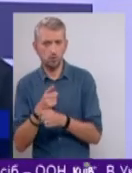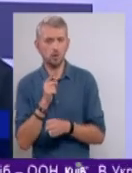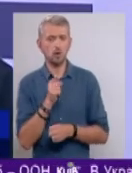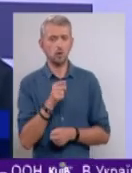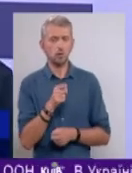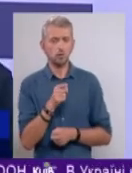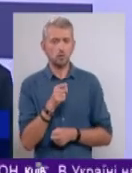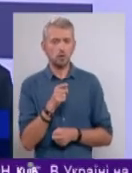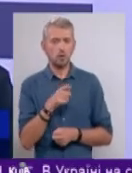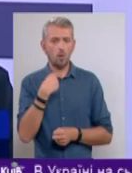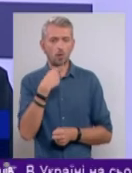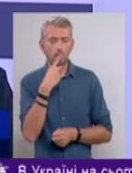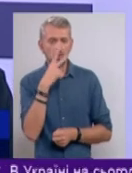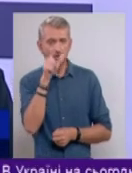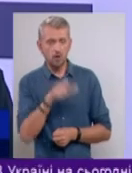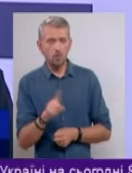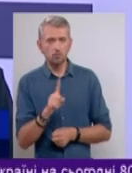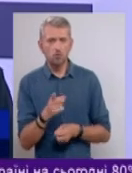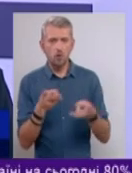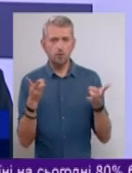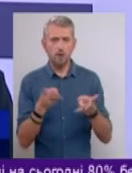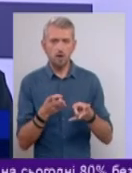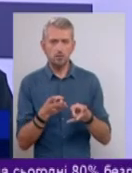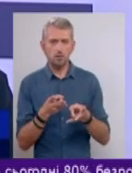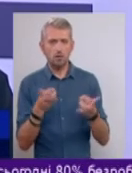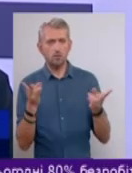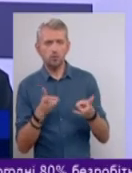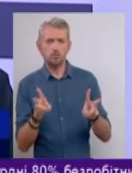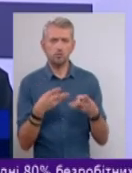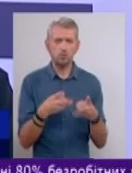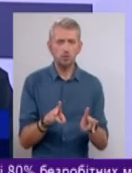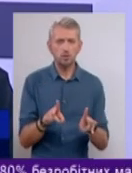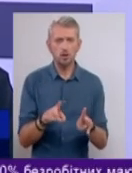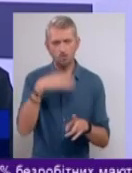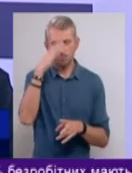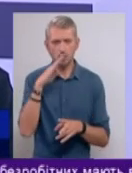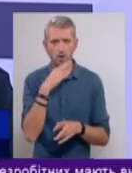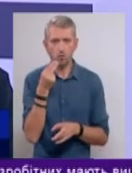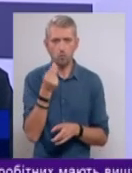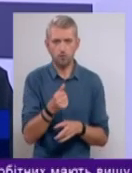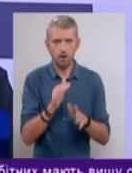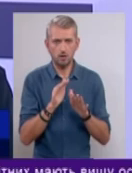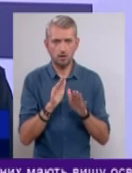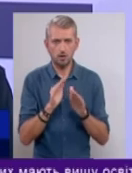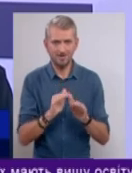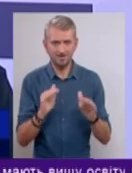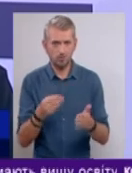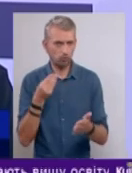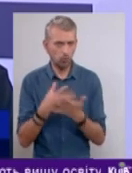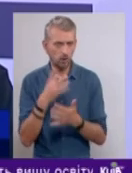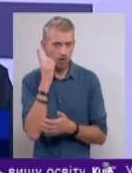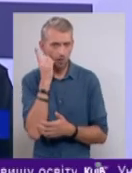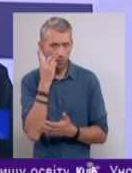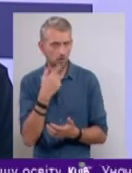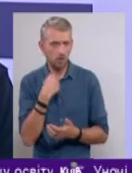говорить про те, що варто батькам купувати дітям дорогі телефони. Я думаю,